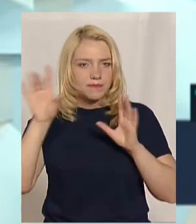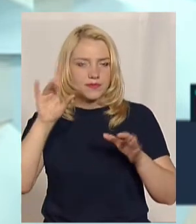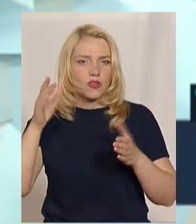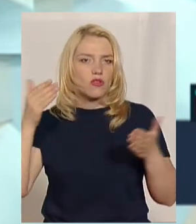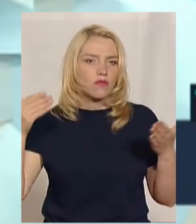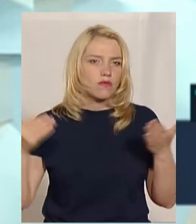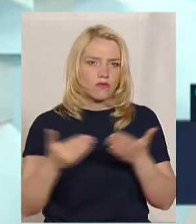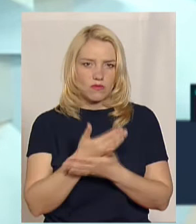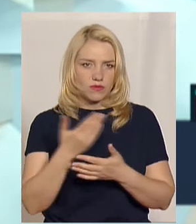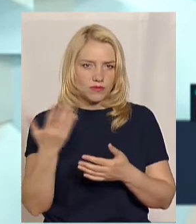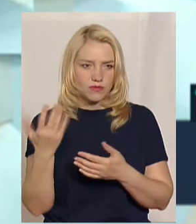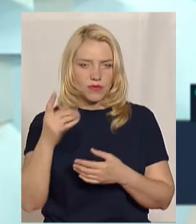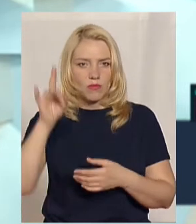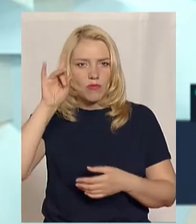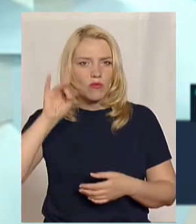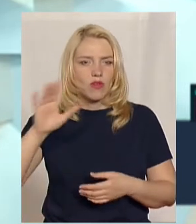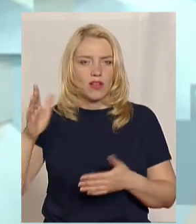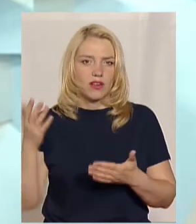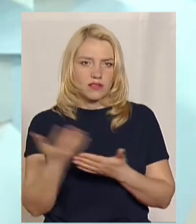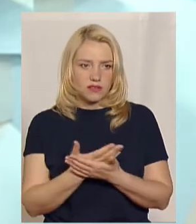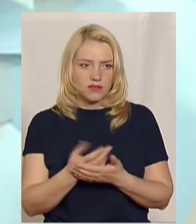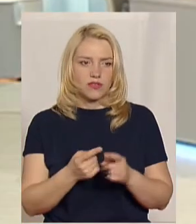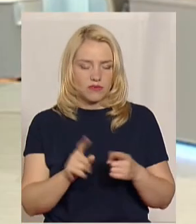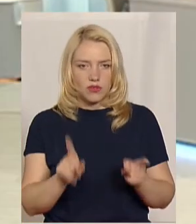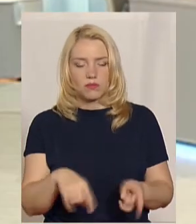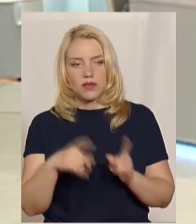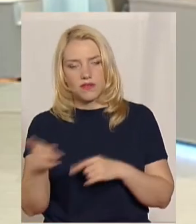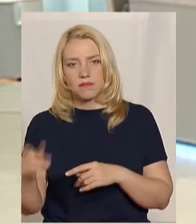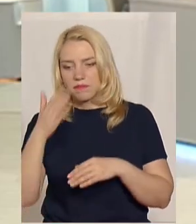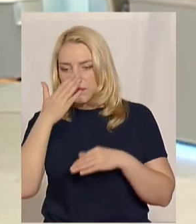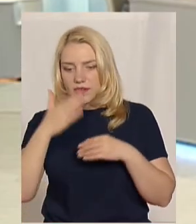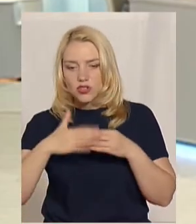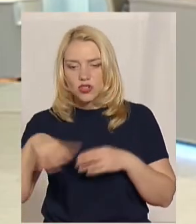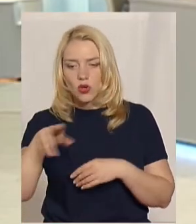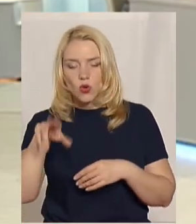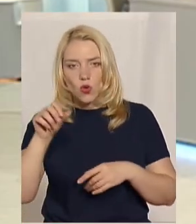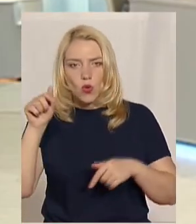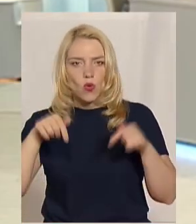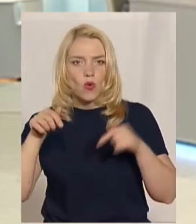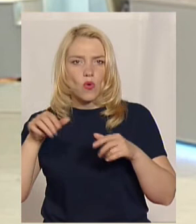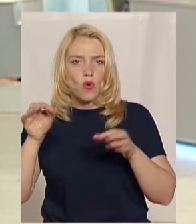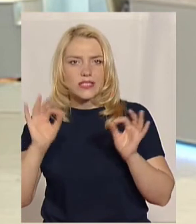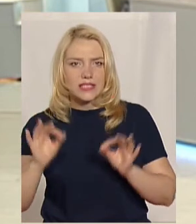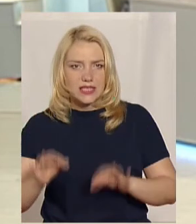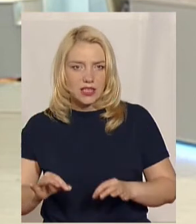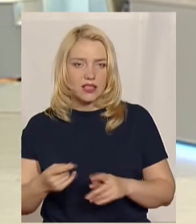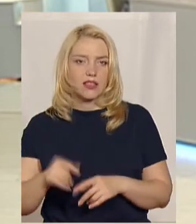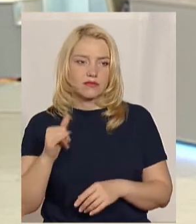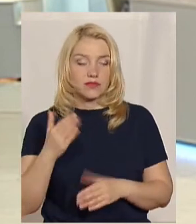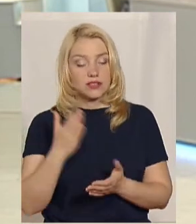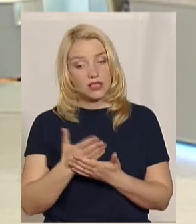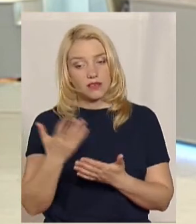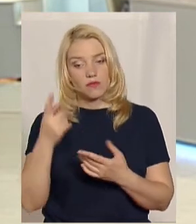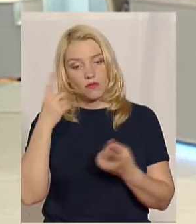популярні фільми. Більше, ближче до осені. А лишилися мультики і повтори? Є